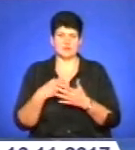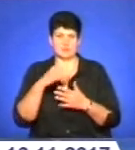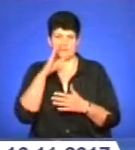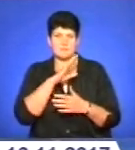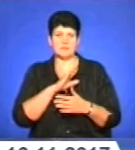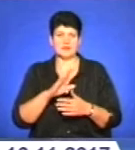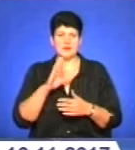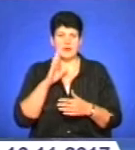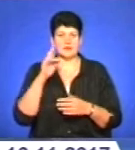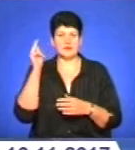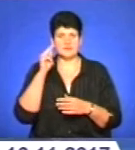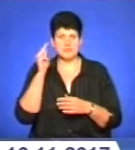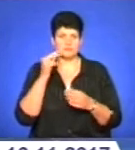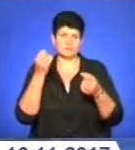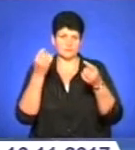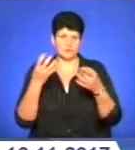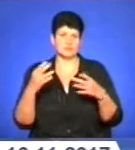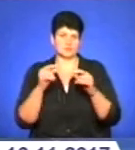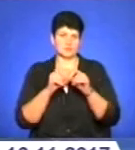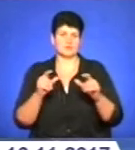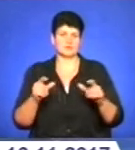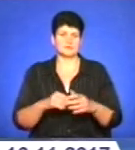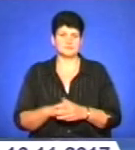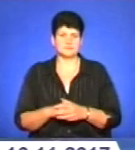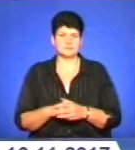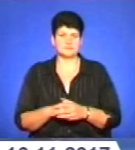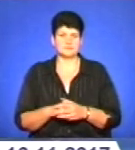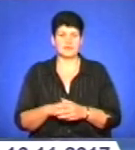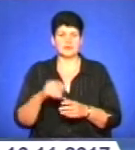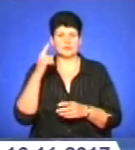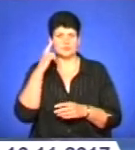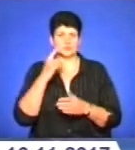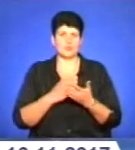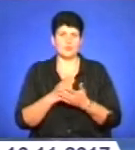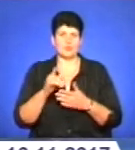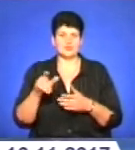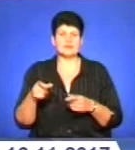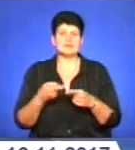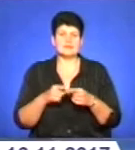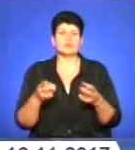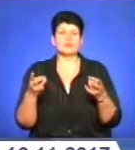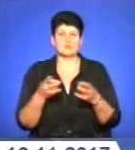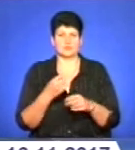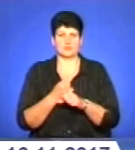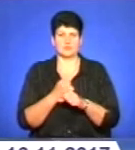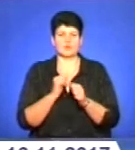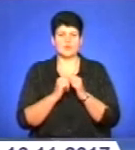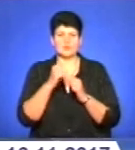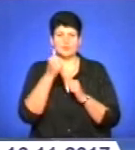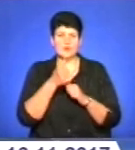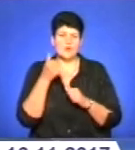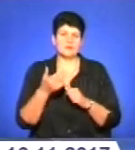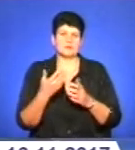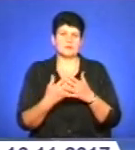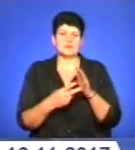батьками, а навчатимуться в звичайній загальноосвітній школі. На думку посадовців, такі зміни необхідні, адже щорічно близько 7